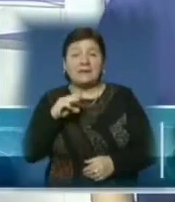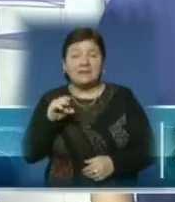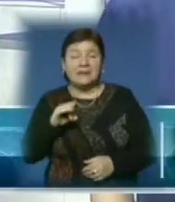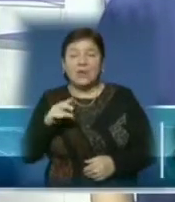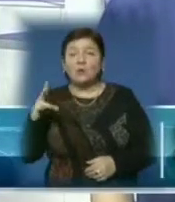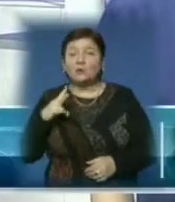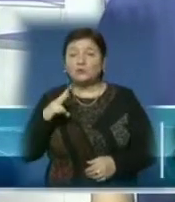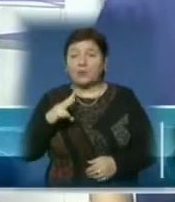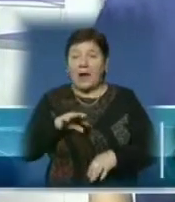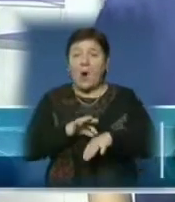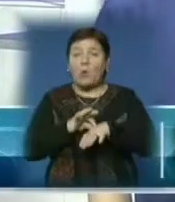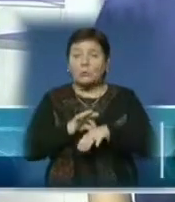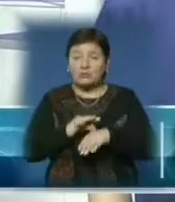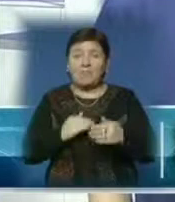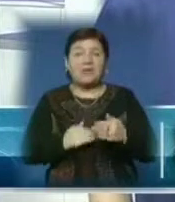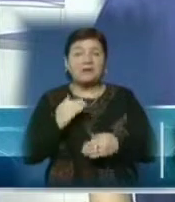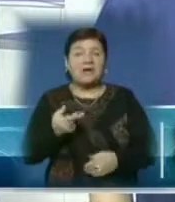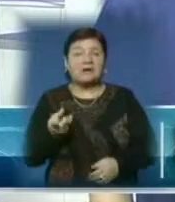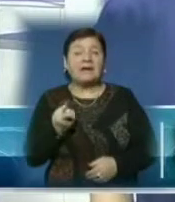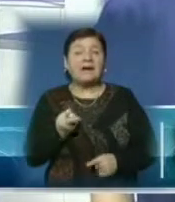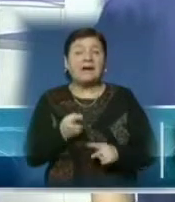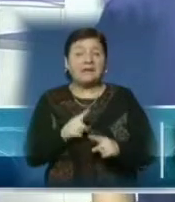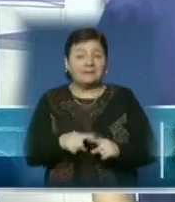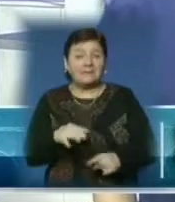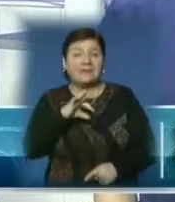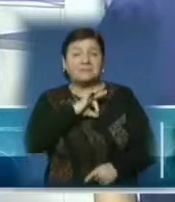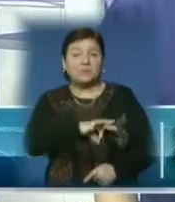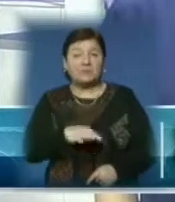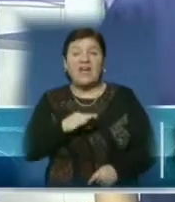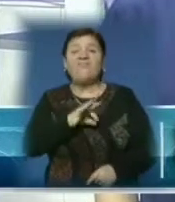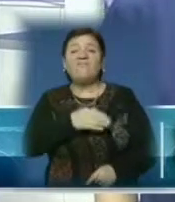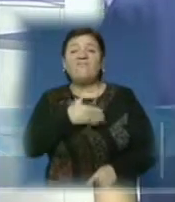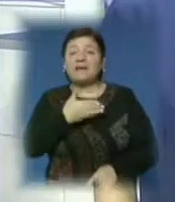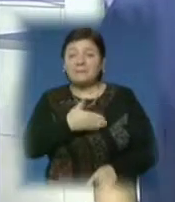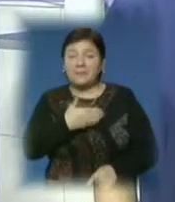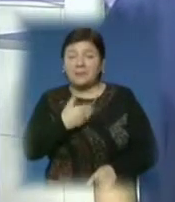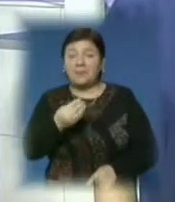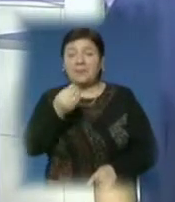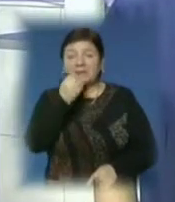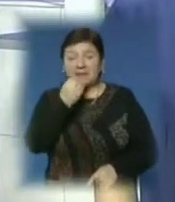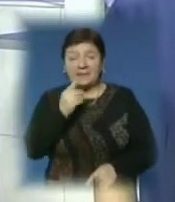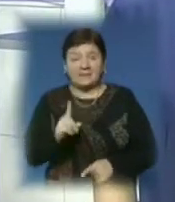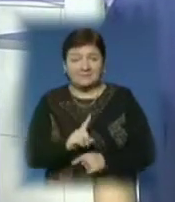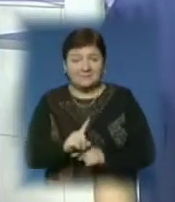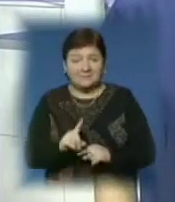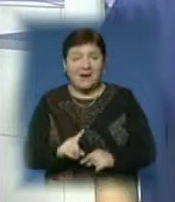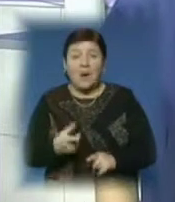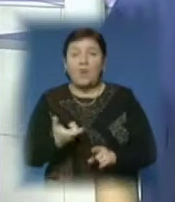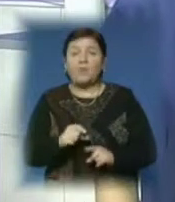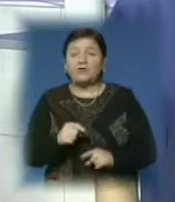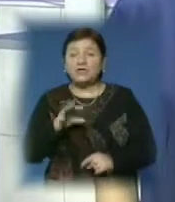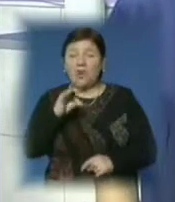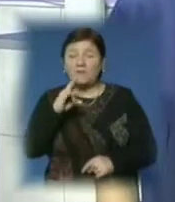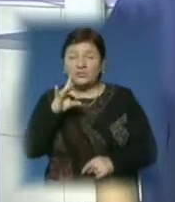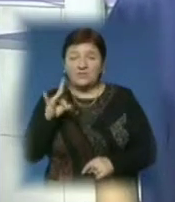повищати імунітет кожи. Для цього використовуються вітаміни, збалансуване питання, більше овочів, більше